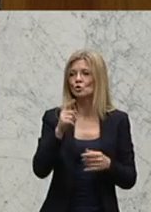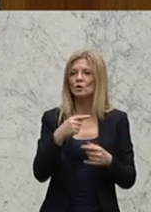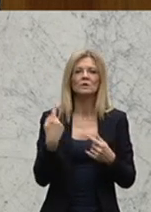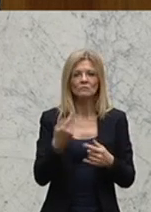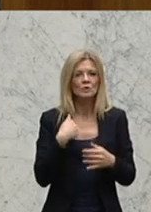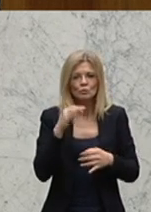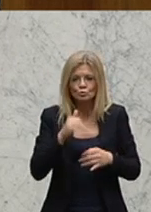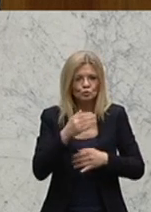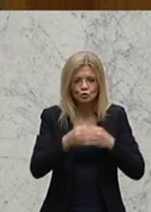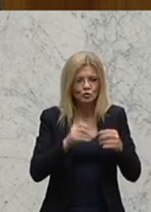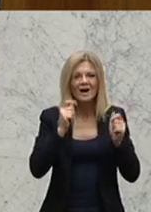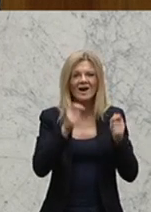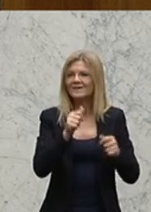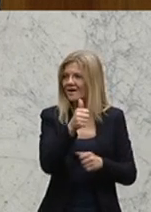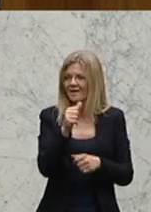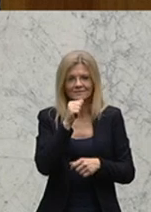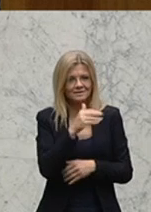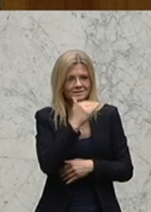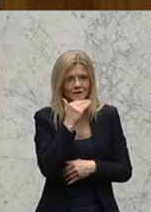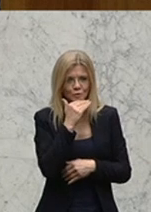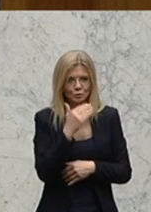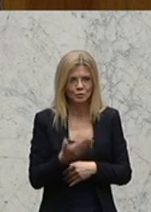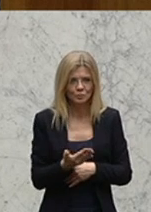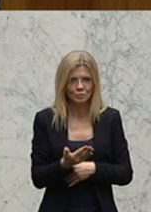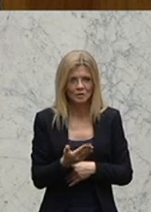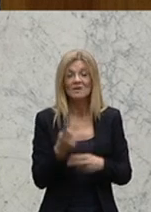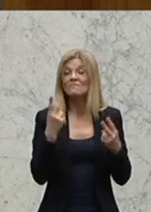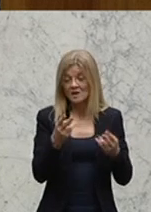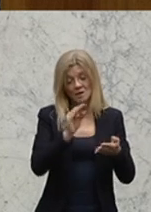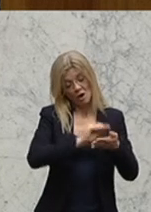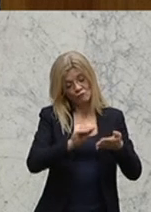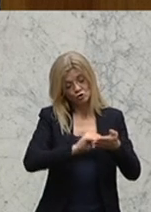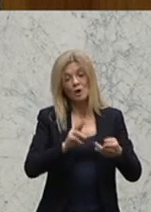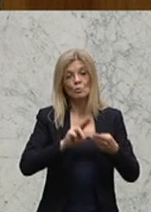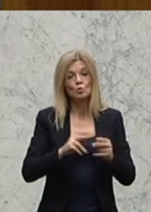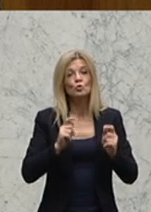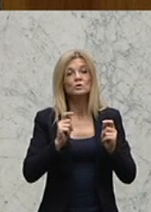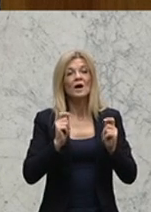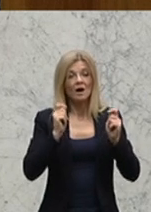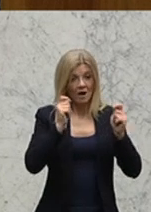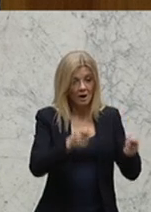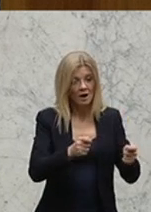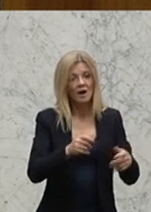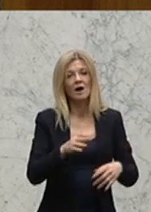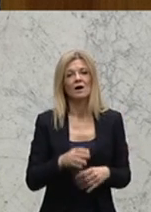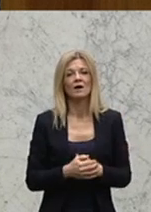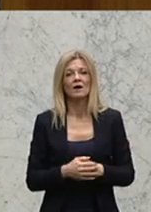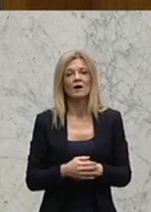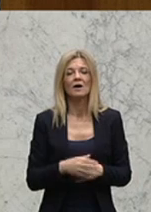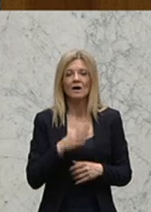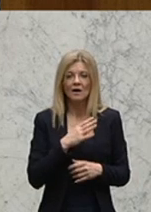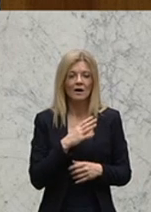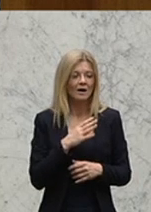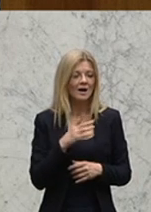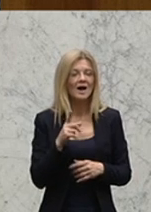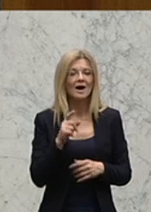Hier reicht auch der Antrag nicht, auch wenn es wichtig ist, das niederzuschreiben und auch einzubringen. Amnesty International hat in einem Bericht